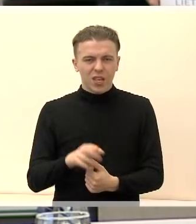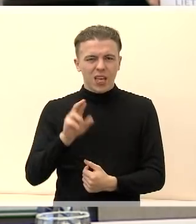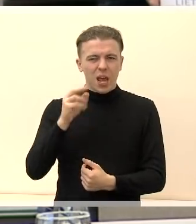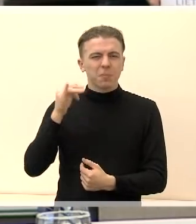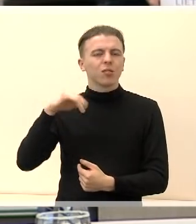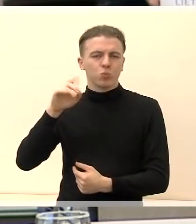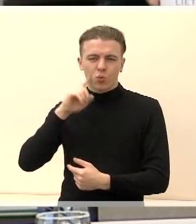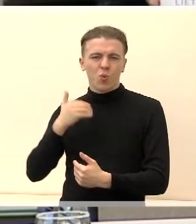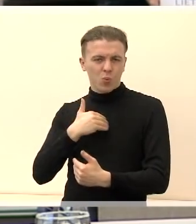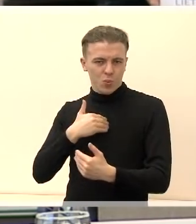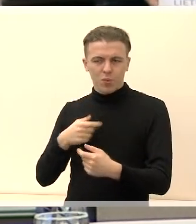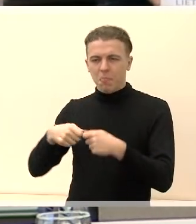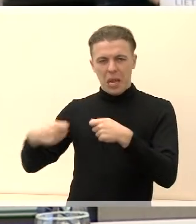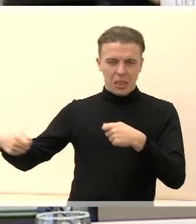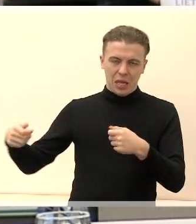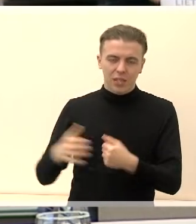Uckus.